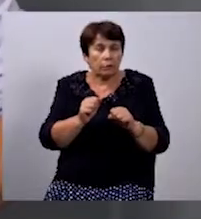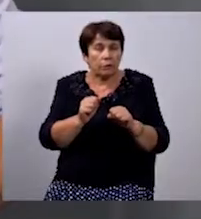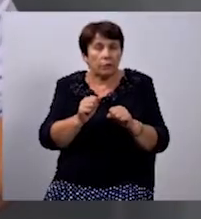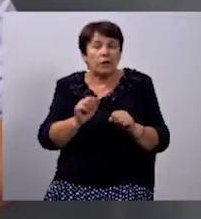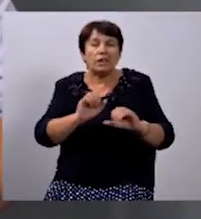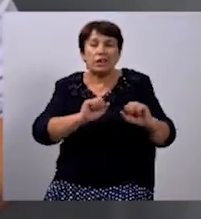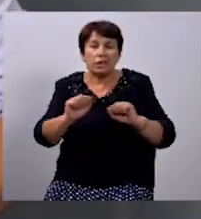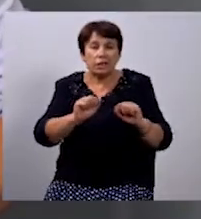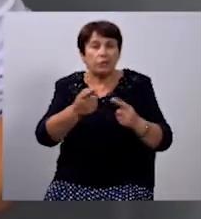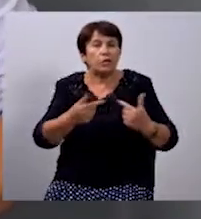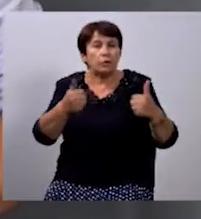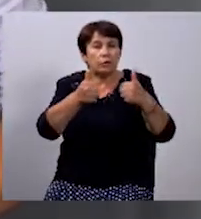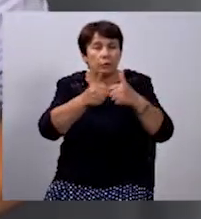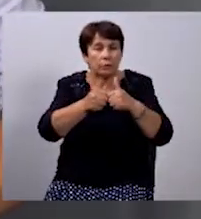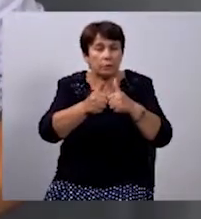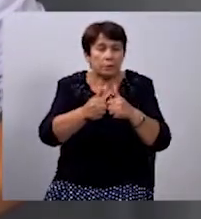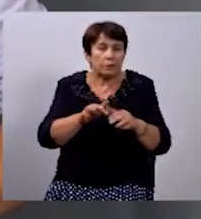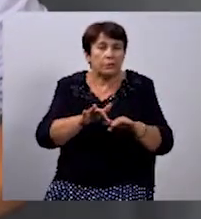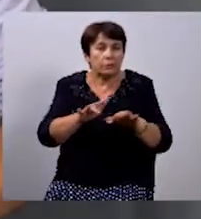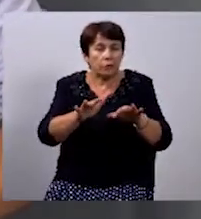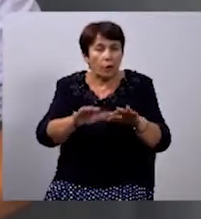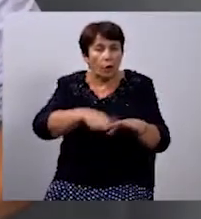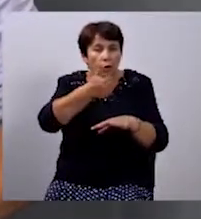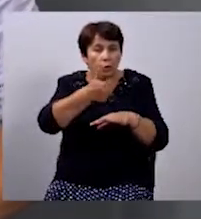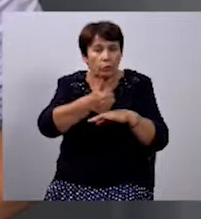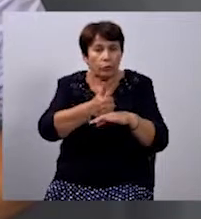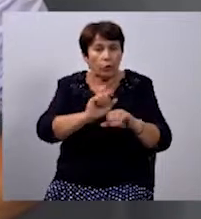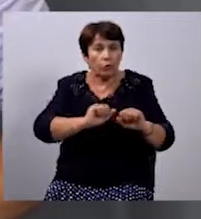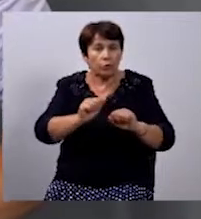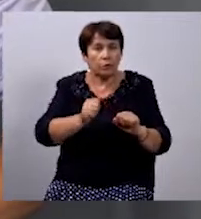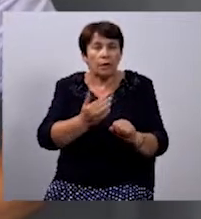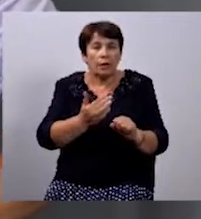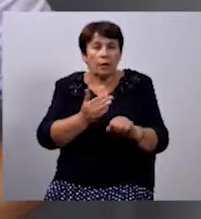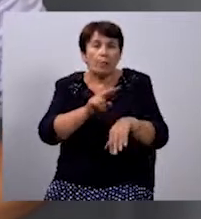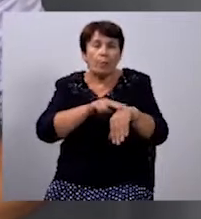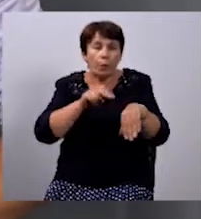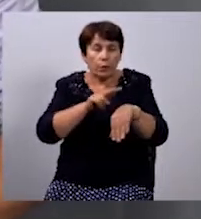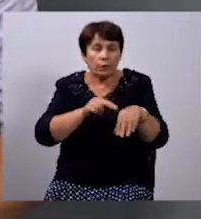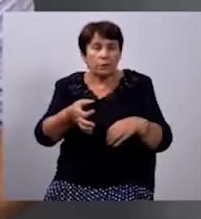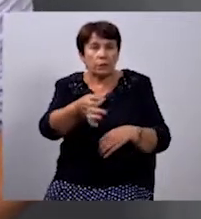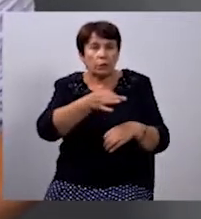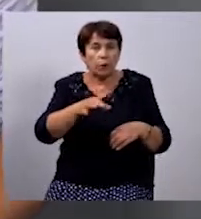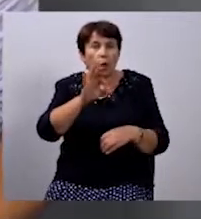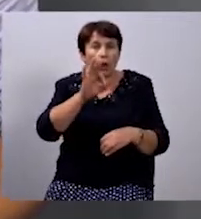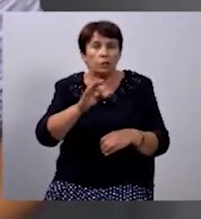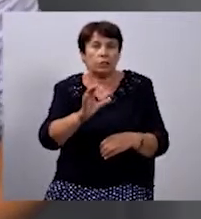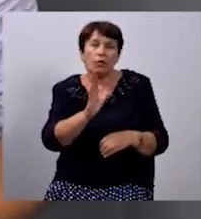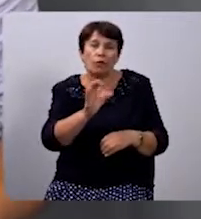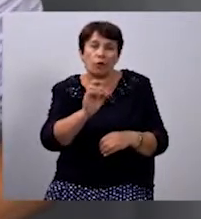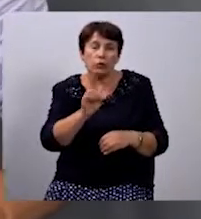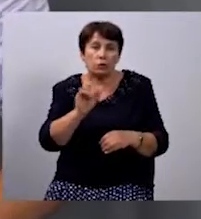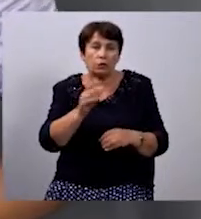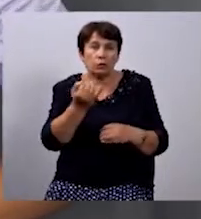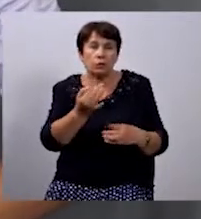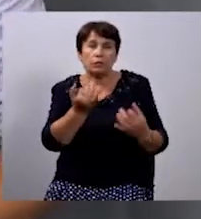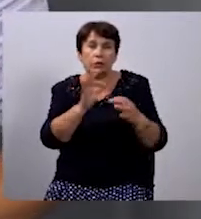Керівник відділу превентивної діяльності Головного управління Національної поліції в області Олександр Вовченко сьогодні